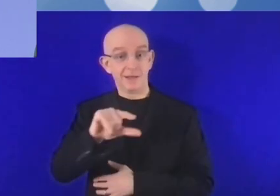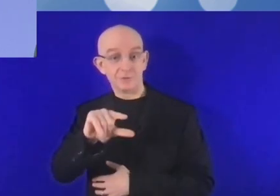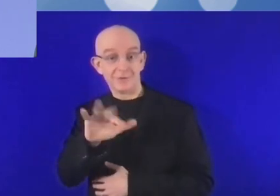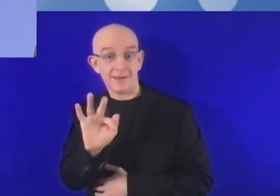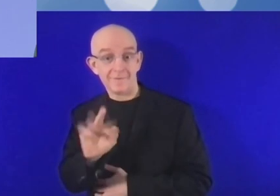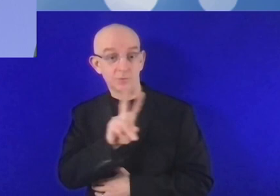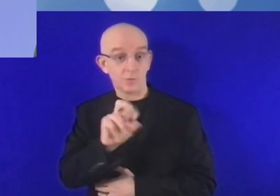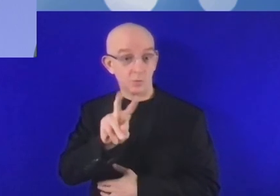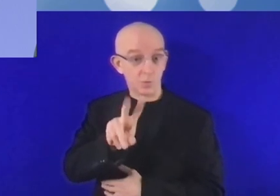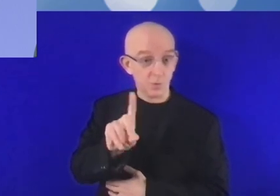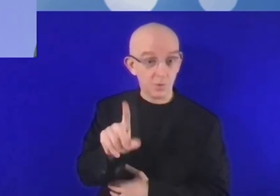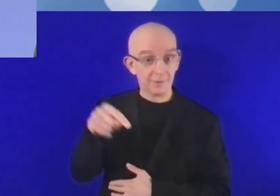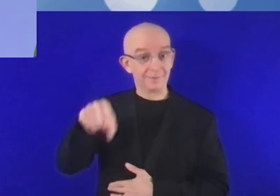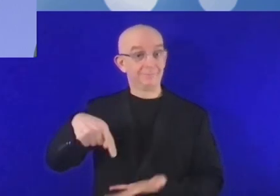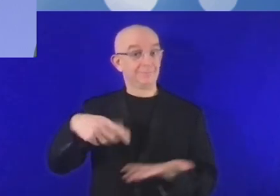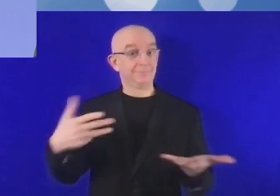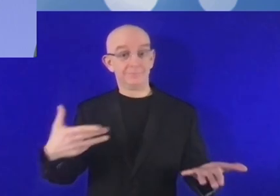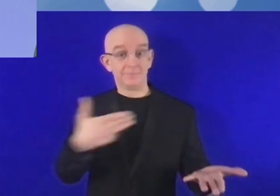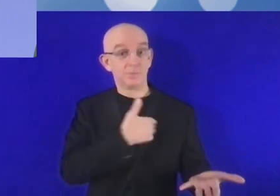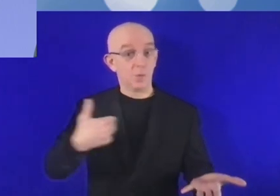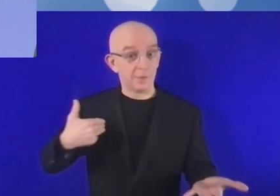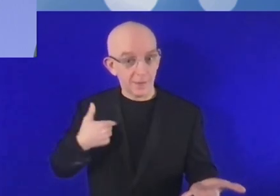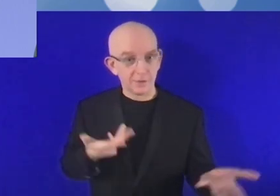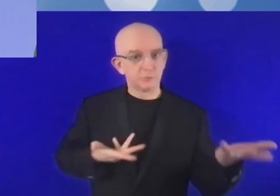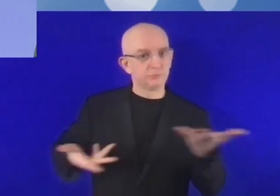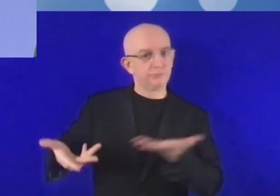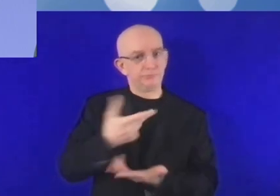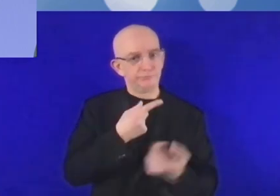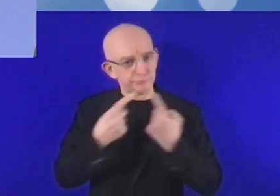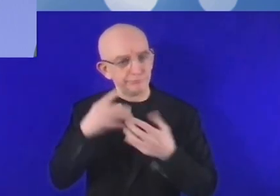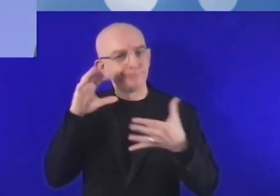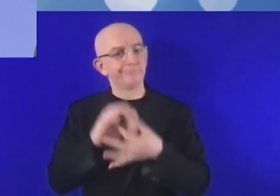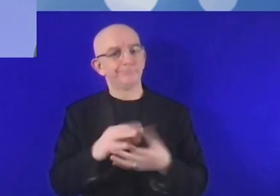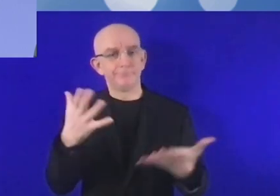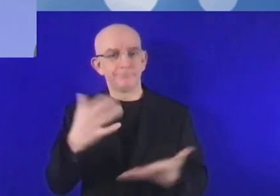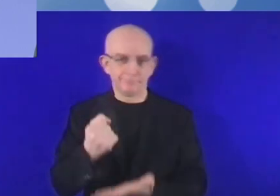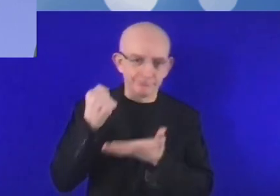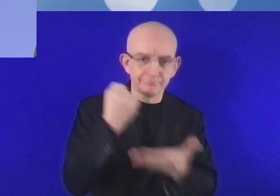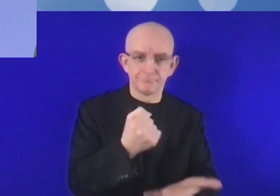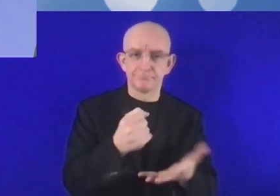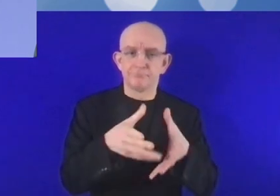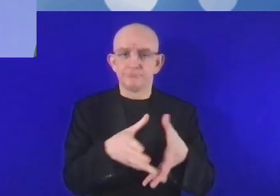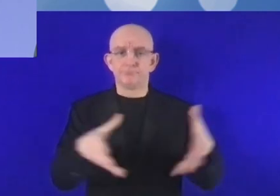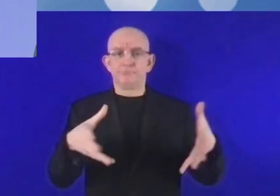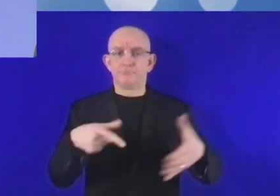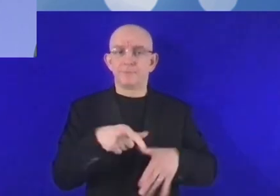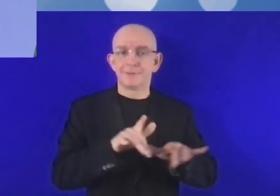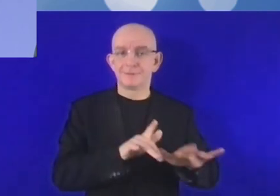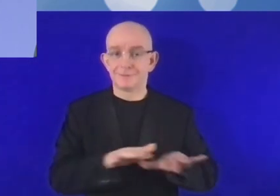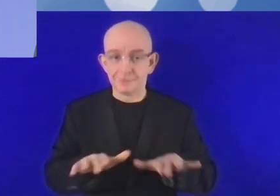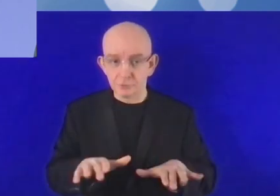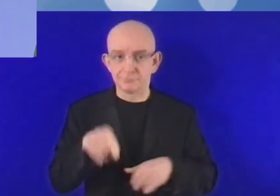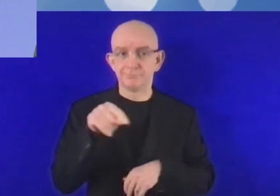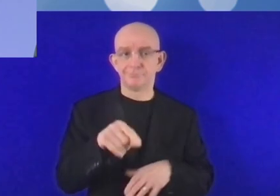Ce colloque concernera les investissements. Investissements dans le développement des techniques numériques et